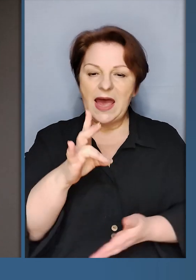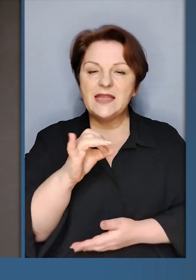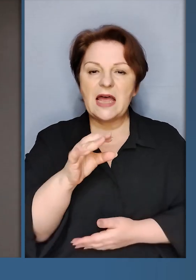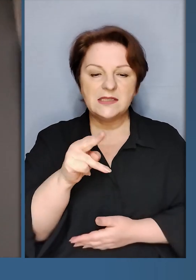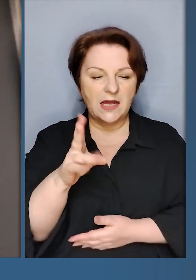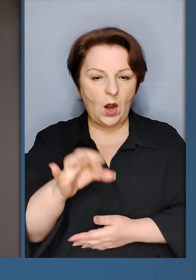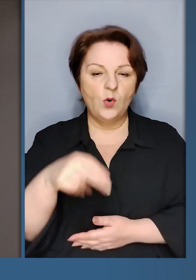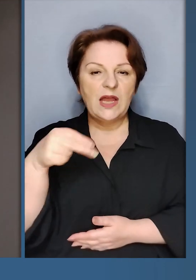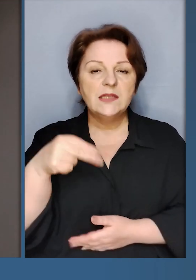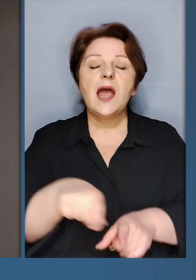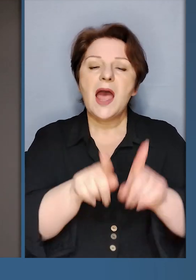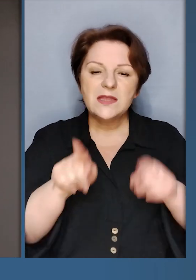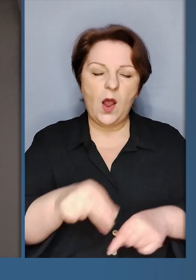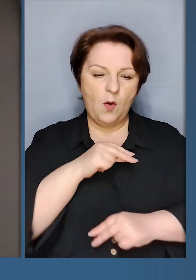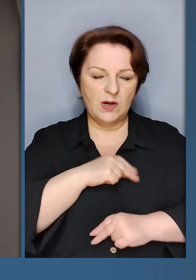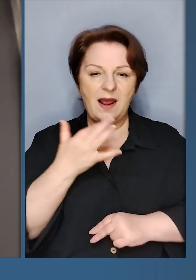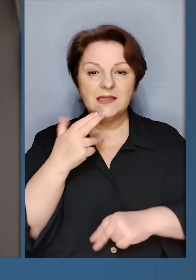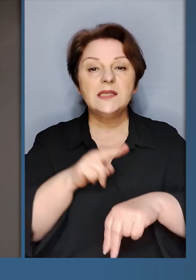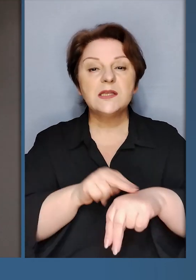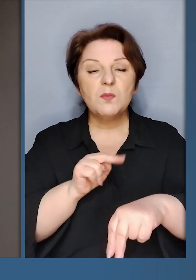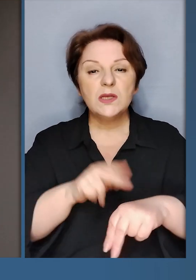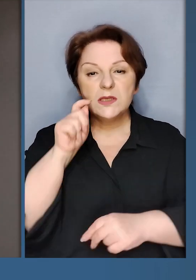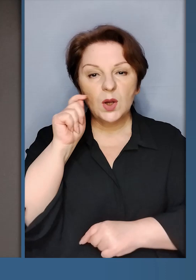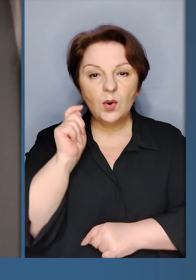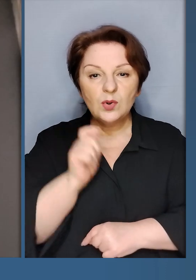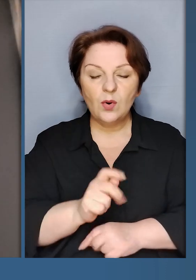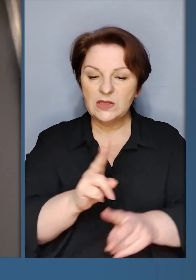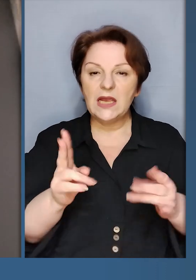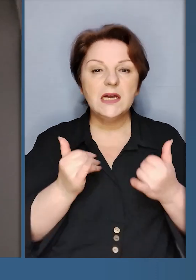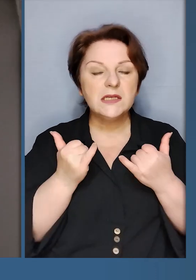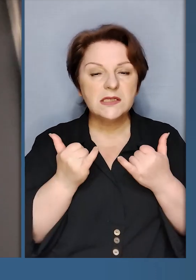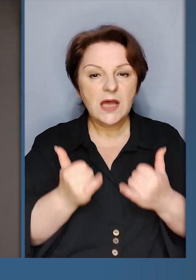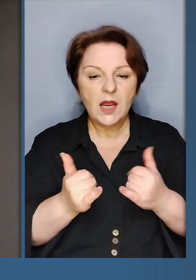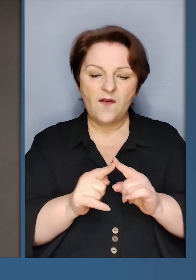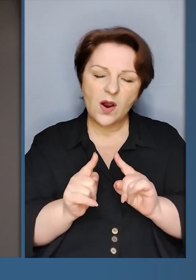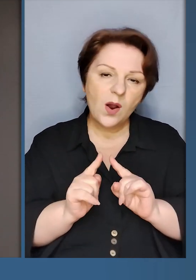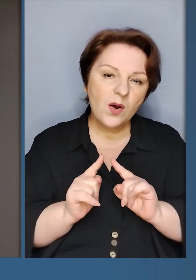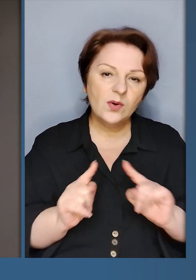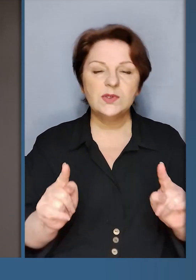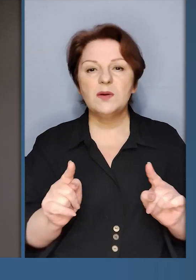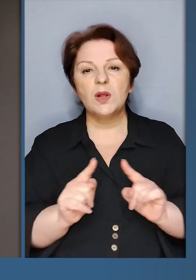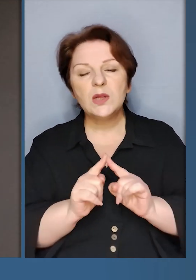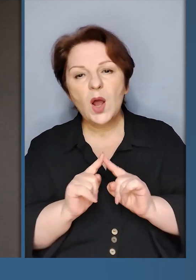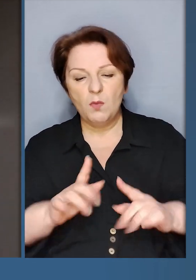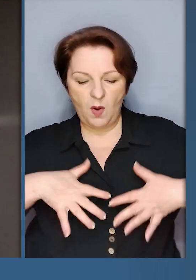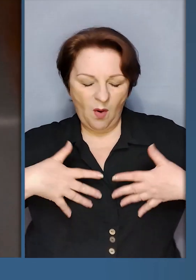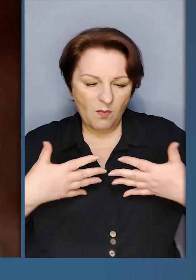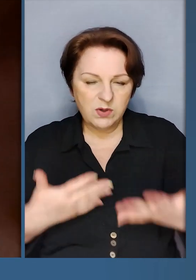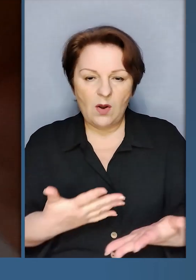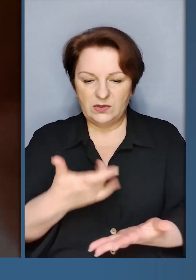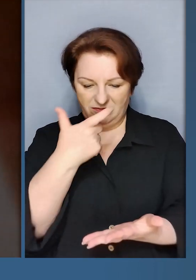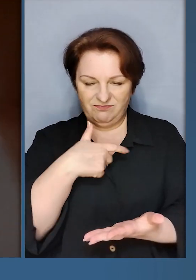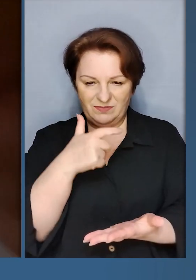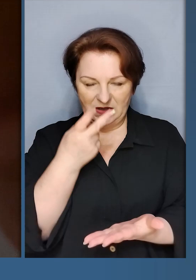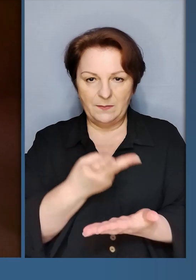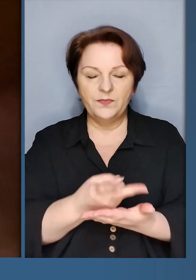Києві. Адрій Нестеренко в Запоріжжя. Також працівники Національної поліції України, які сьогодні особливо, особливо